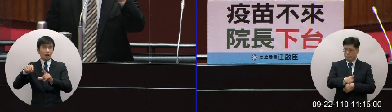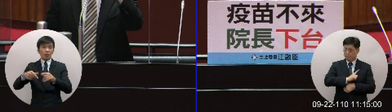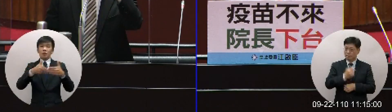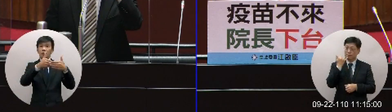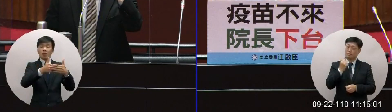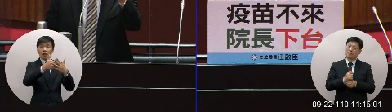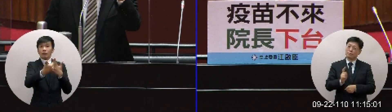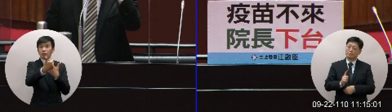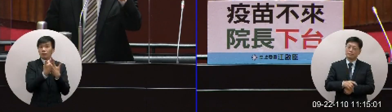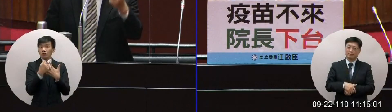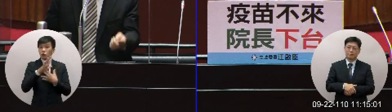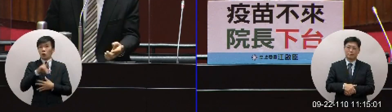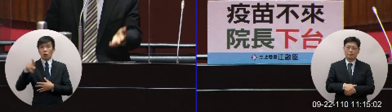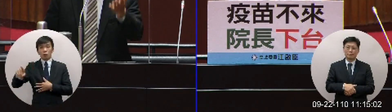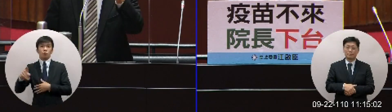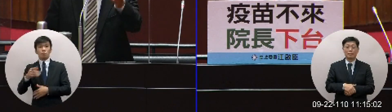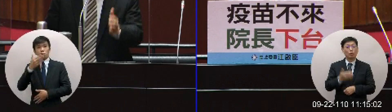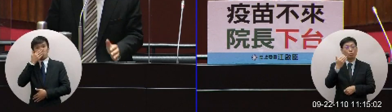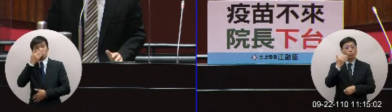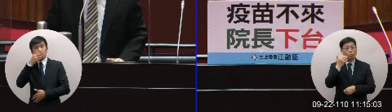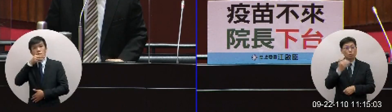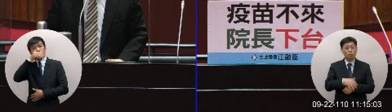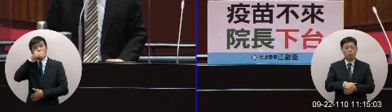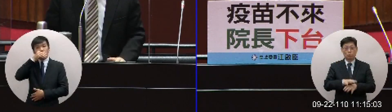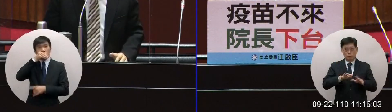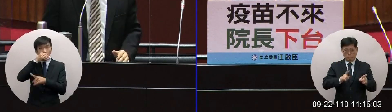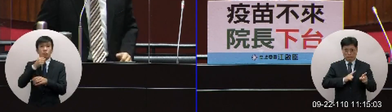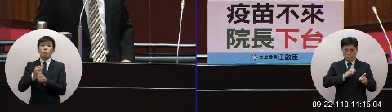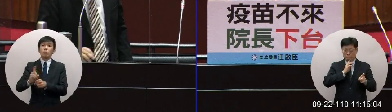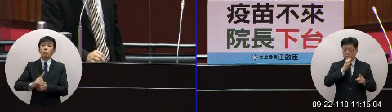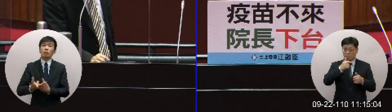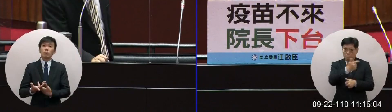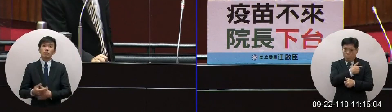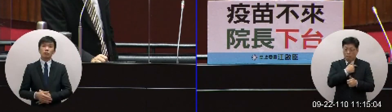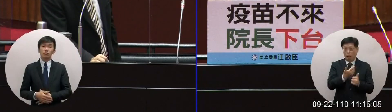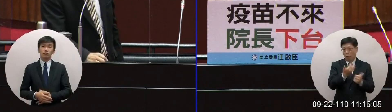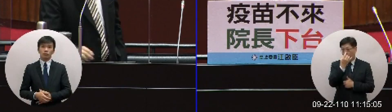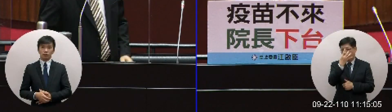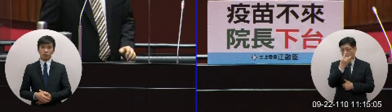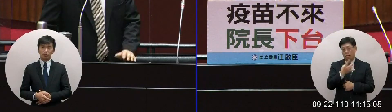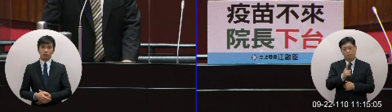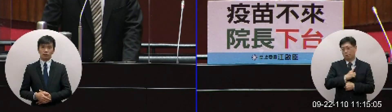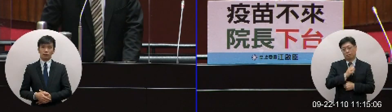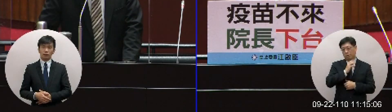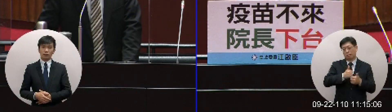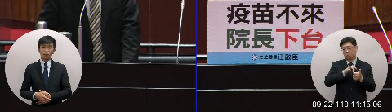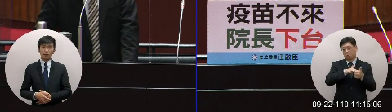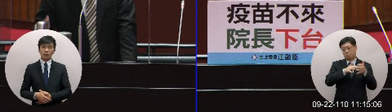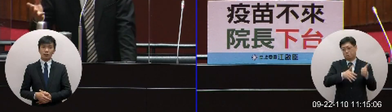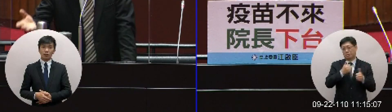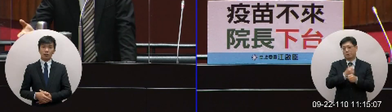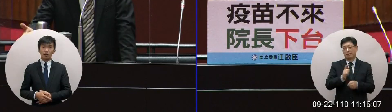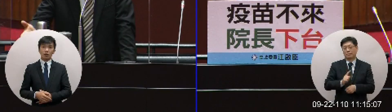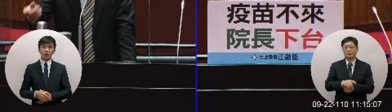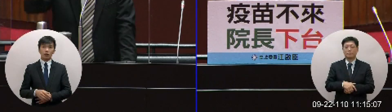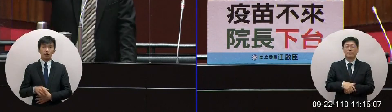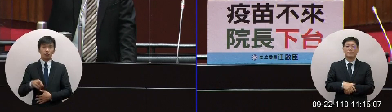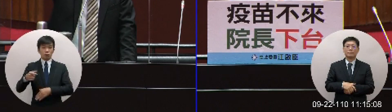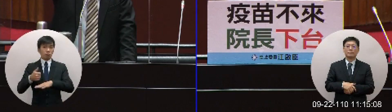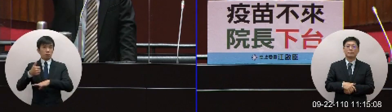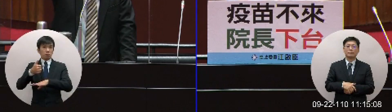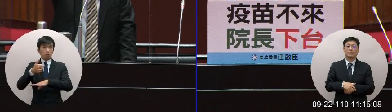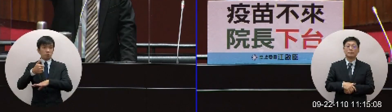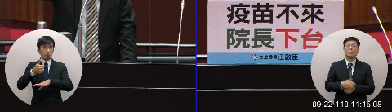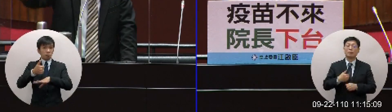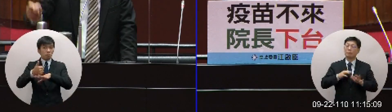做什麼你一句話都不敢講如果你做了什麼如果你的疫苗都要不到你這隔開來幹什麼你做為最大在野黨民